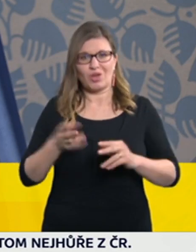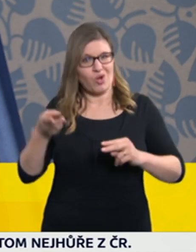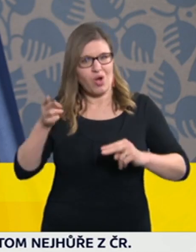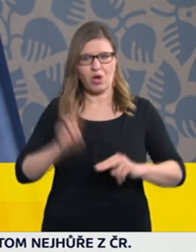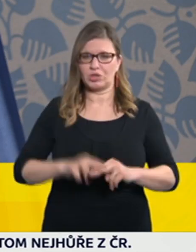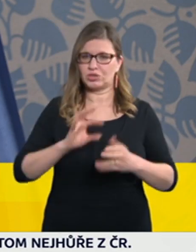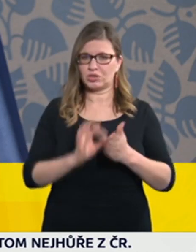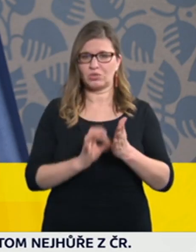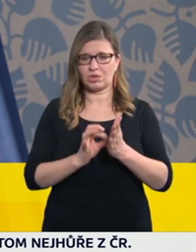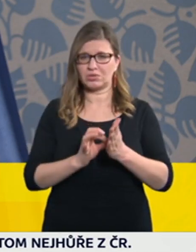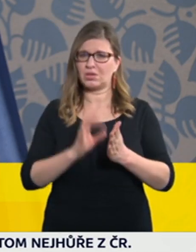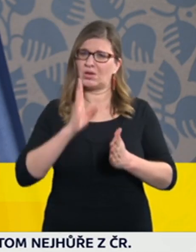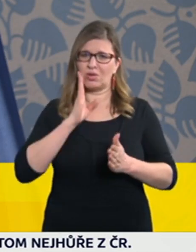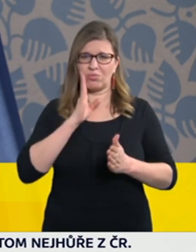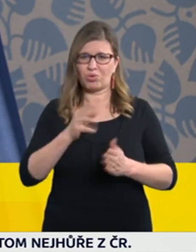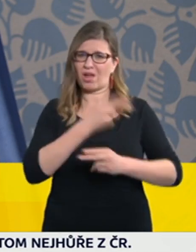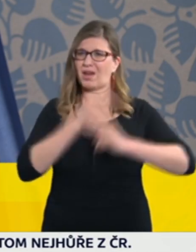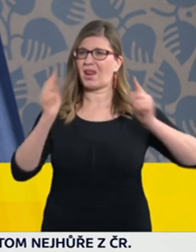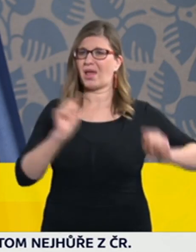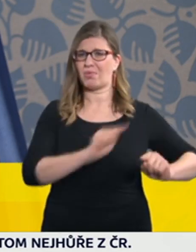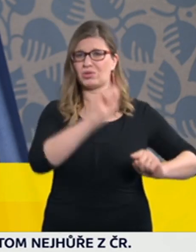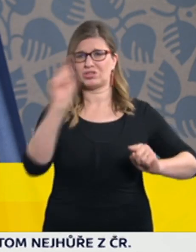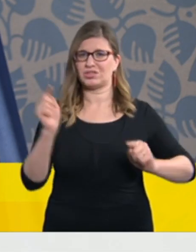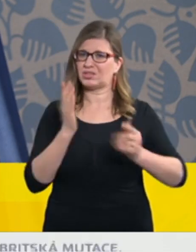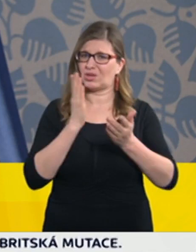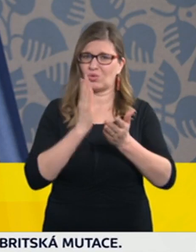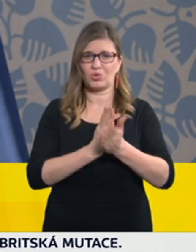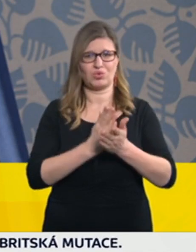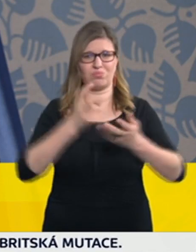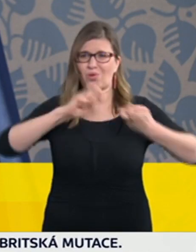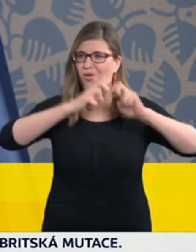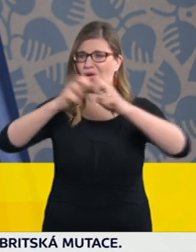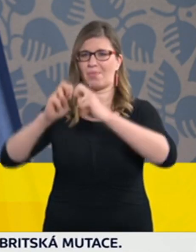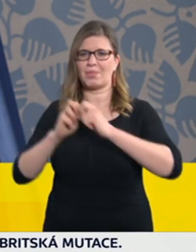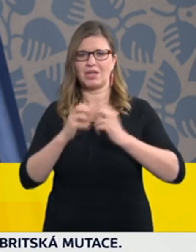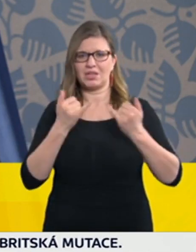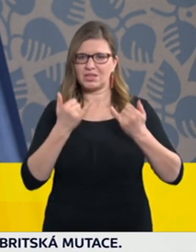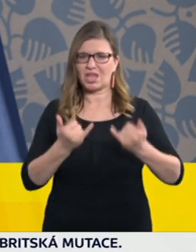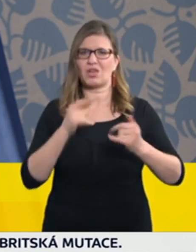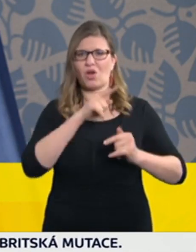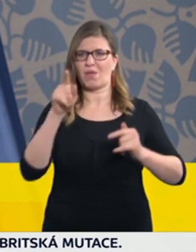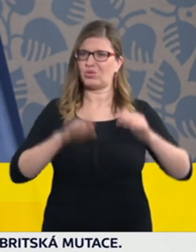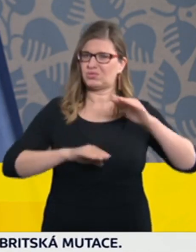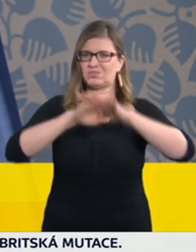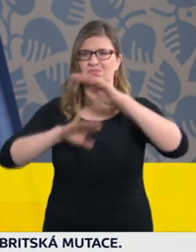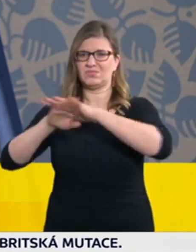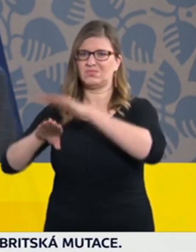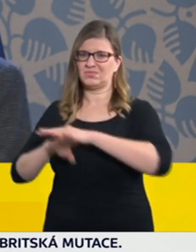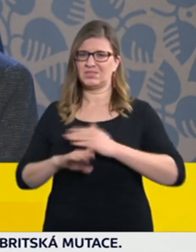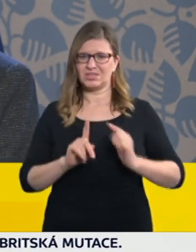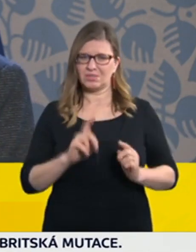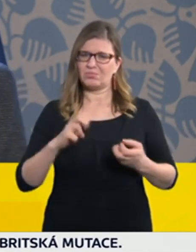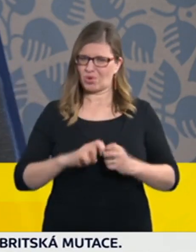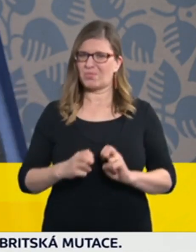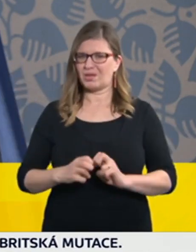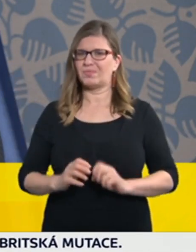k přetížení nemocnic, které už tak jsou na hranici svých kapacit. I proto jsem na